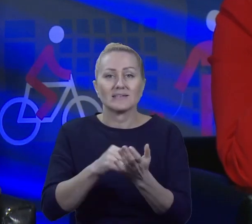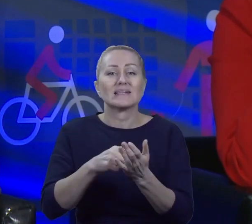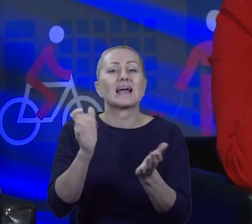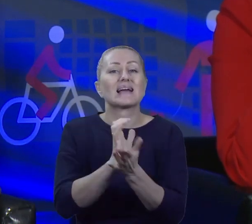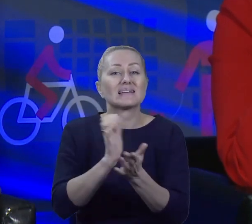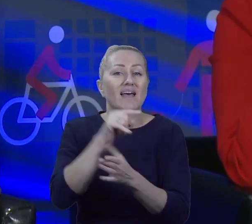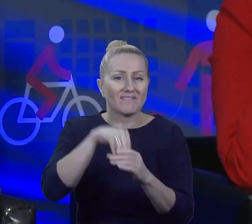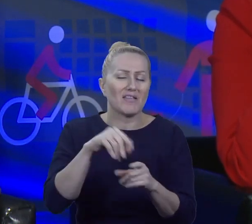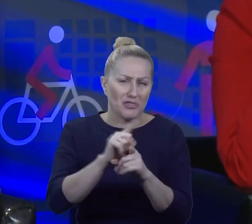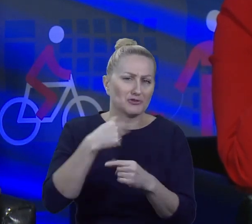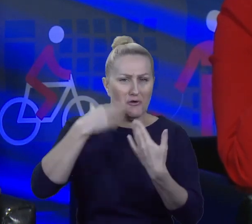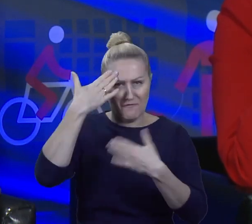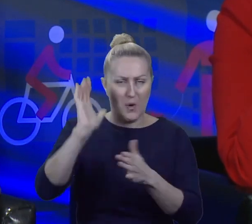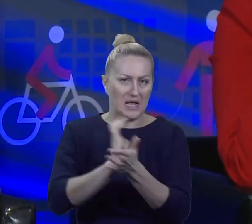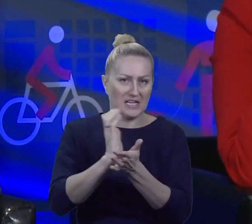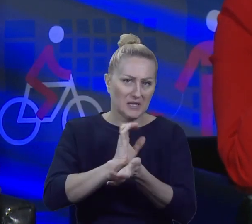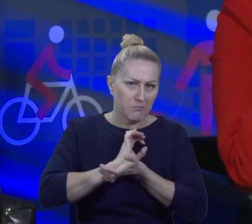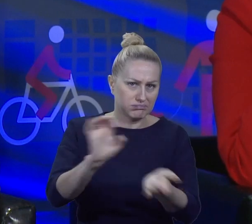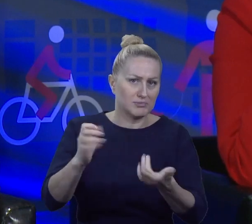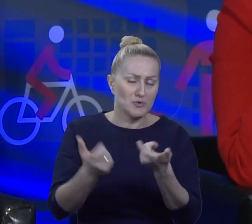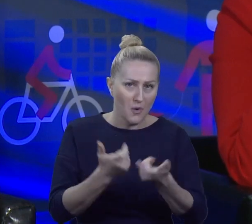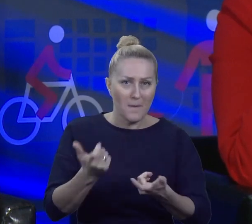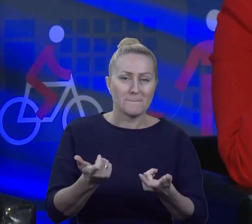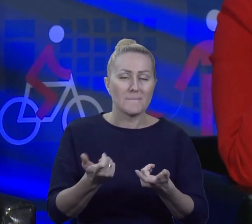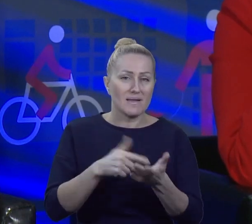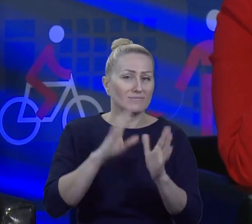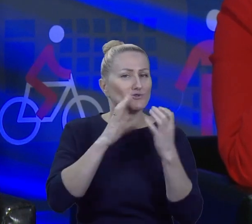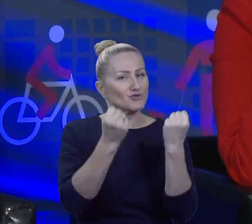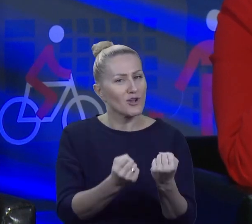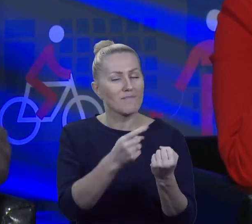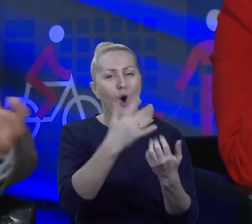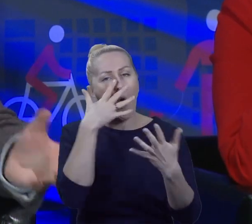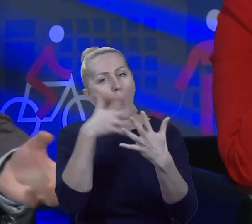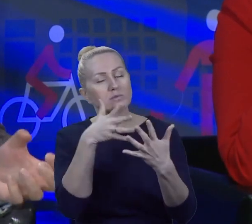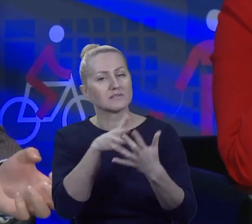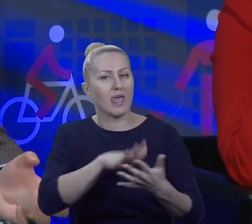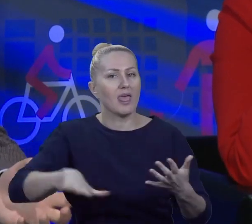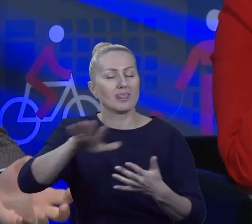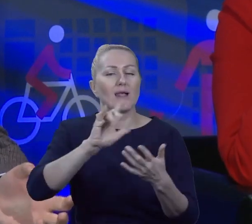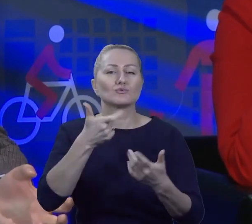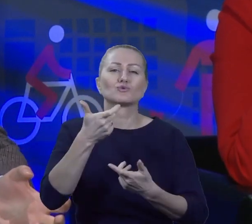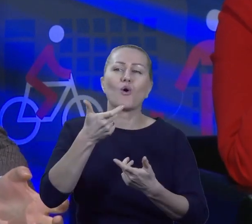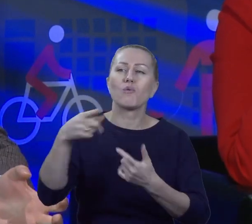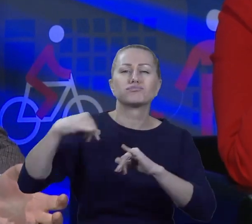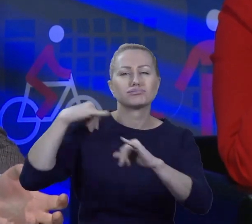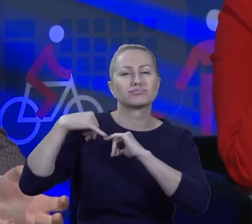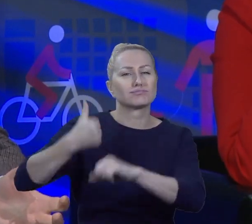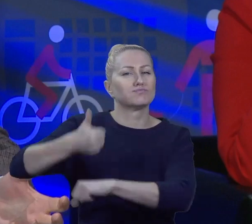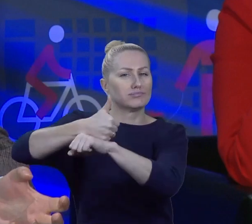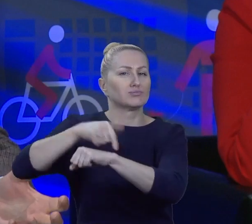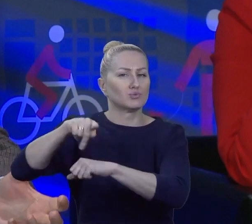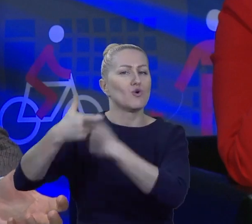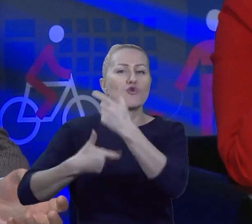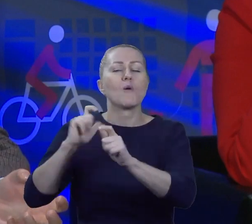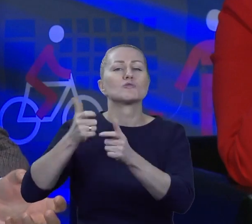zwolennikiem gazetki, żeby ona jednak była taką swoistą oceną tego, co ten włodarz robił. Natomiast na pewno jeżeli